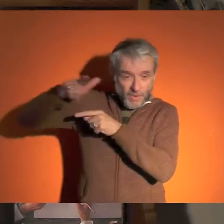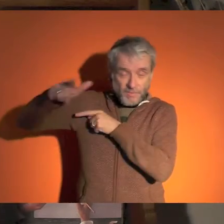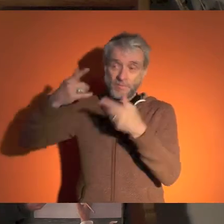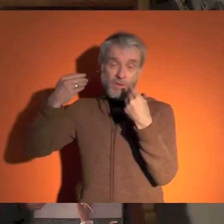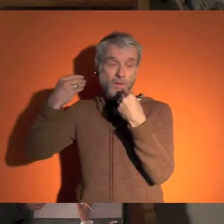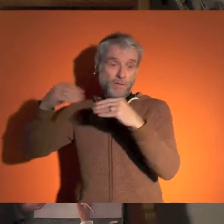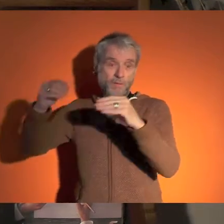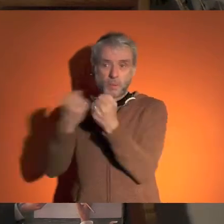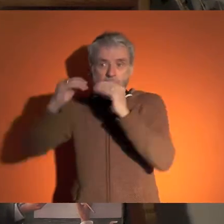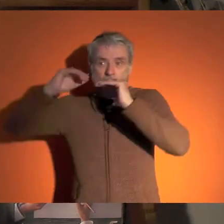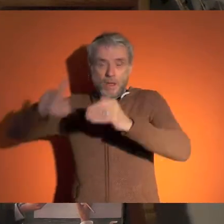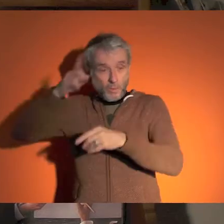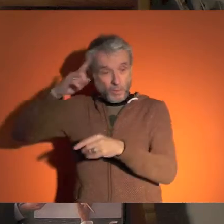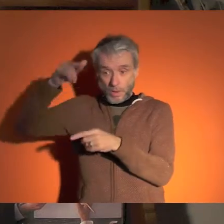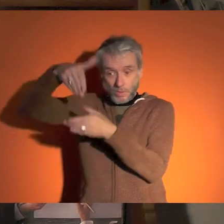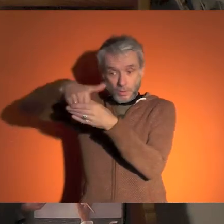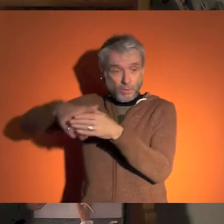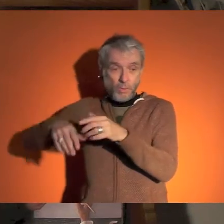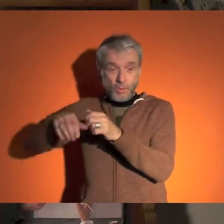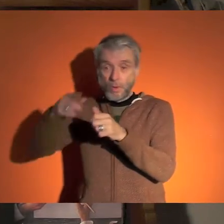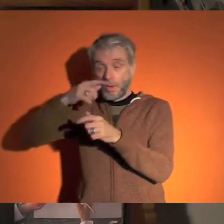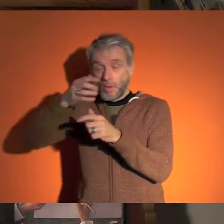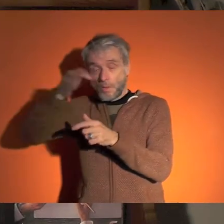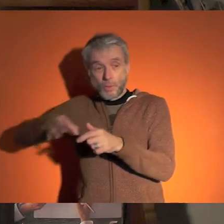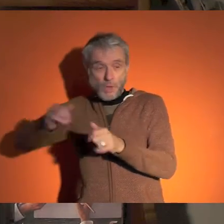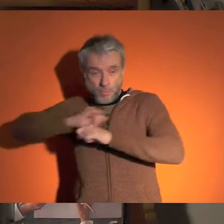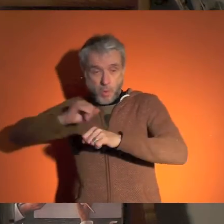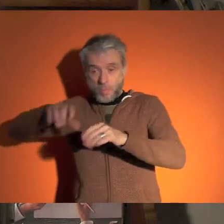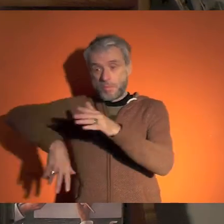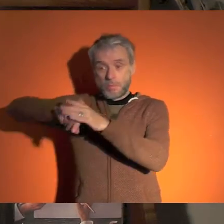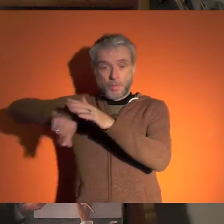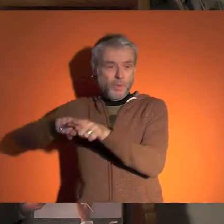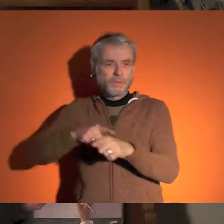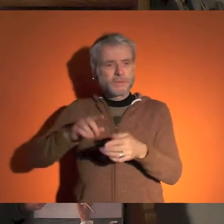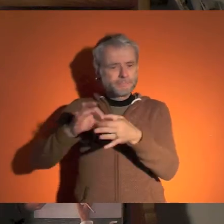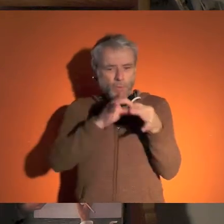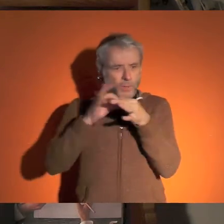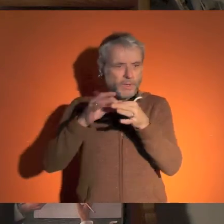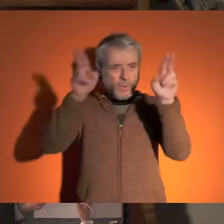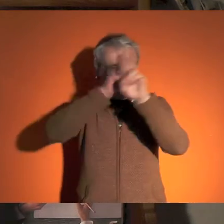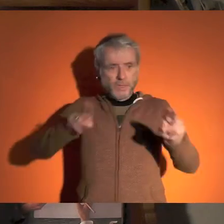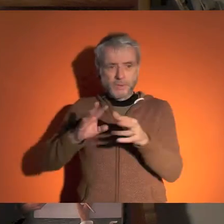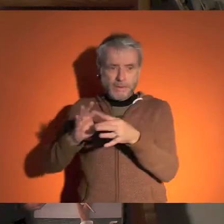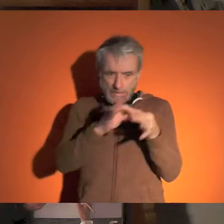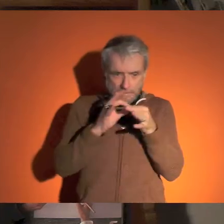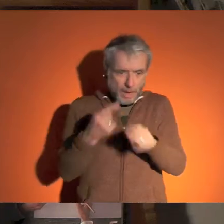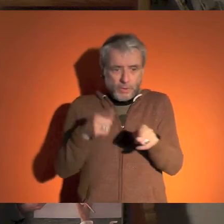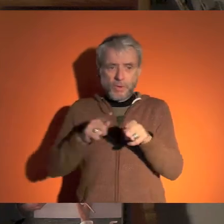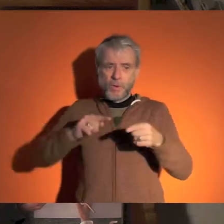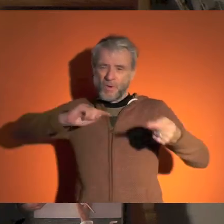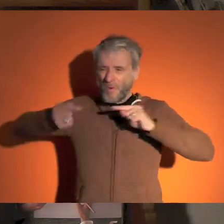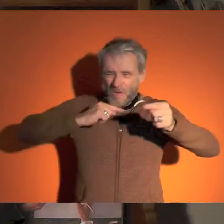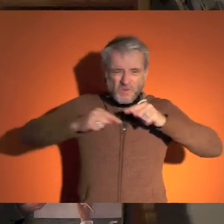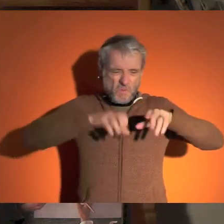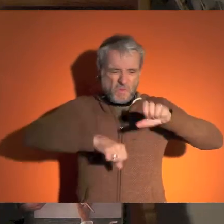des armes, arrêter de faire de la publicité pour nos rafales, parce qu'ils sont capables de porter l'arme nucléaire. Ça veut dire développer une réelle